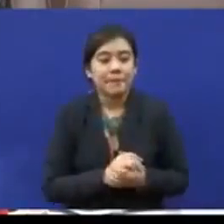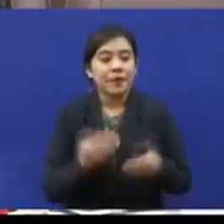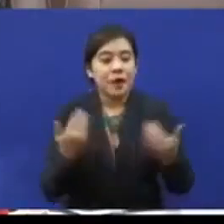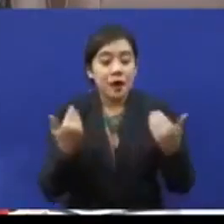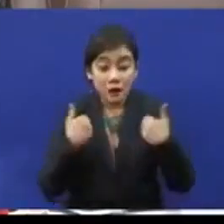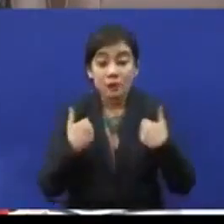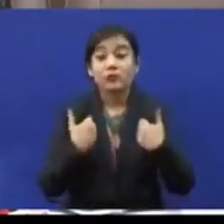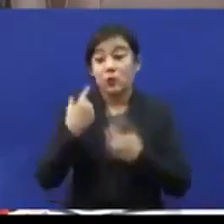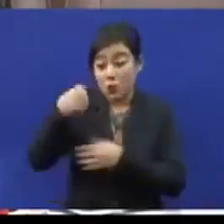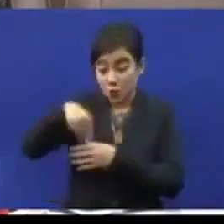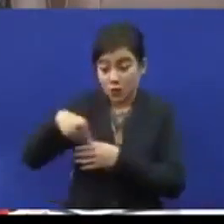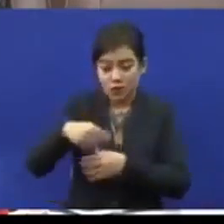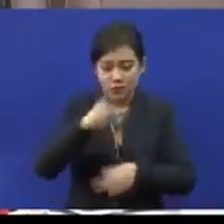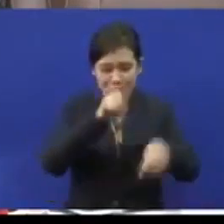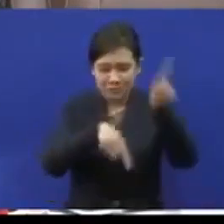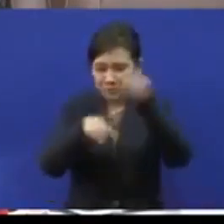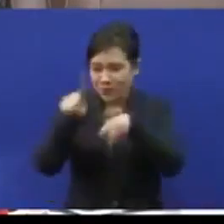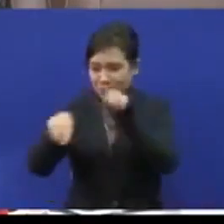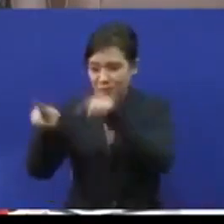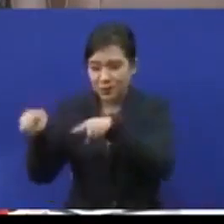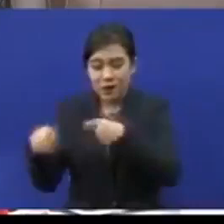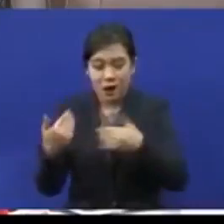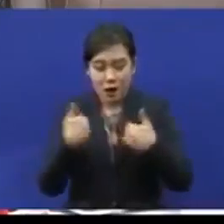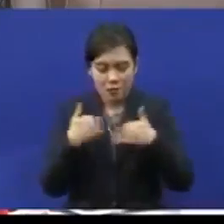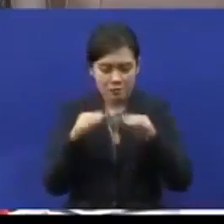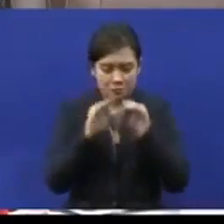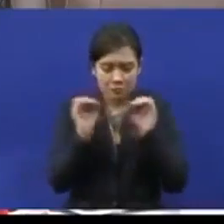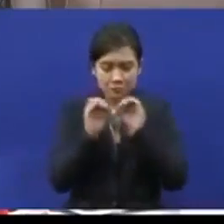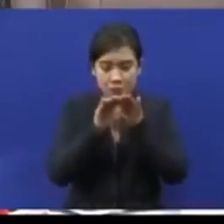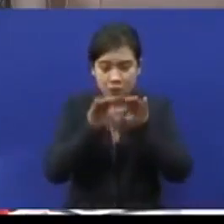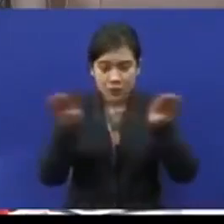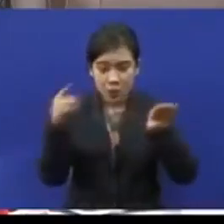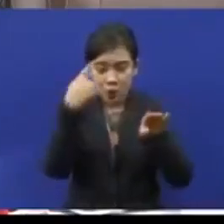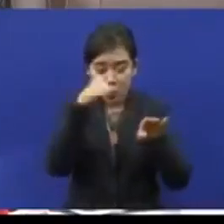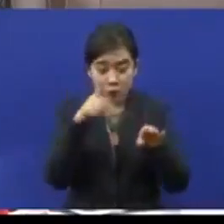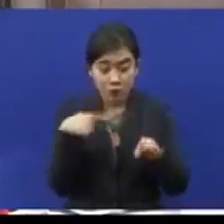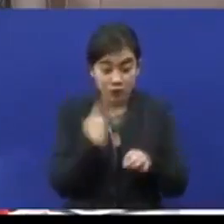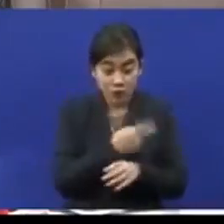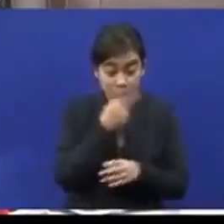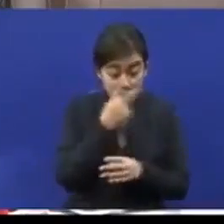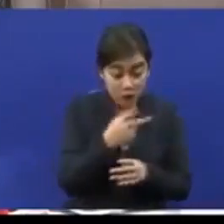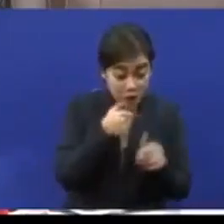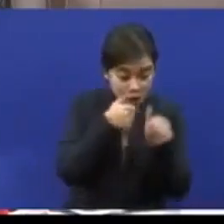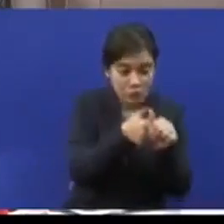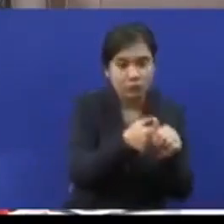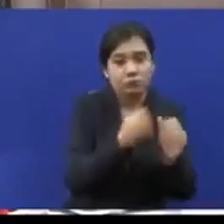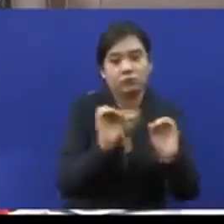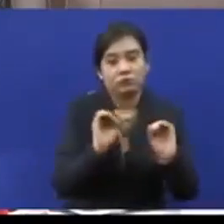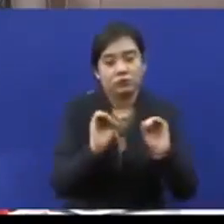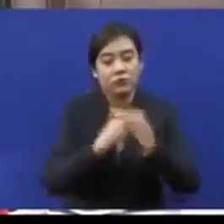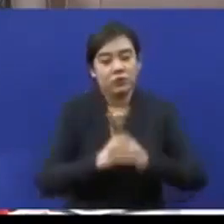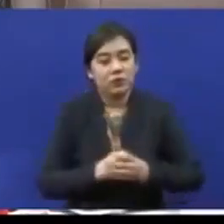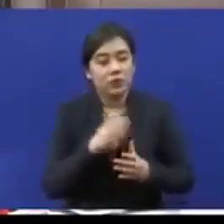kualiti yang berbeza-beza dan kita tiada satu standard untuk rujukan. Apabila orang pertubuhan